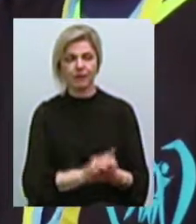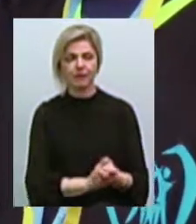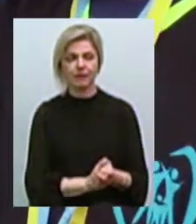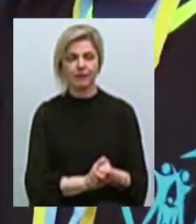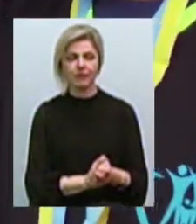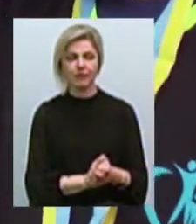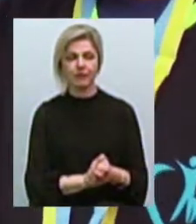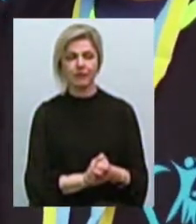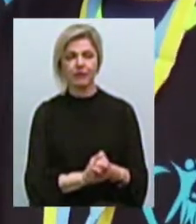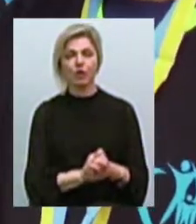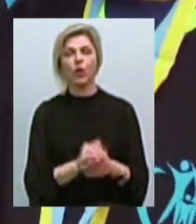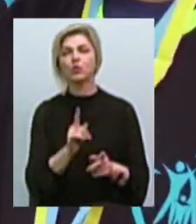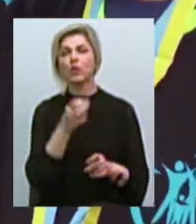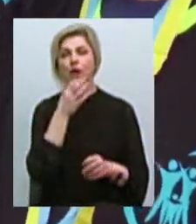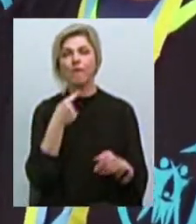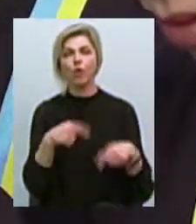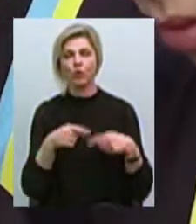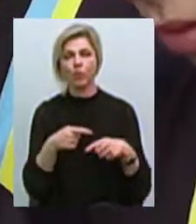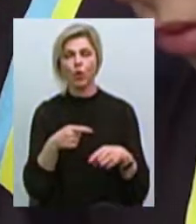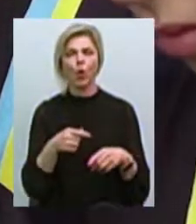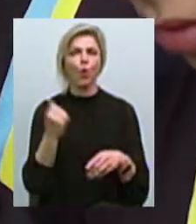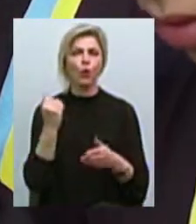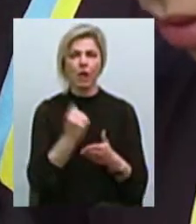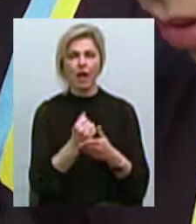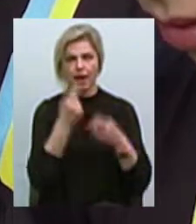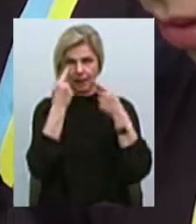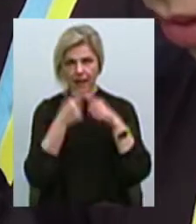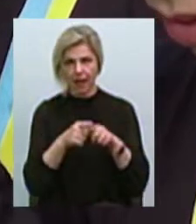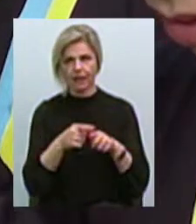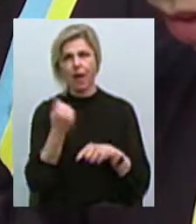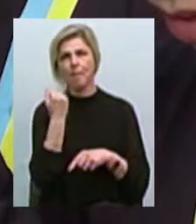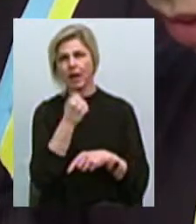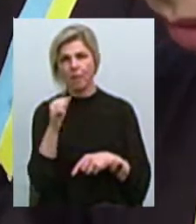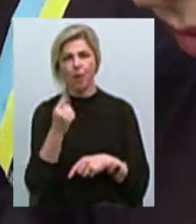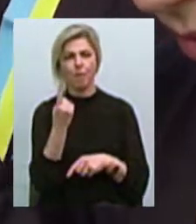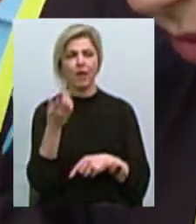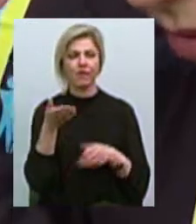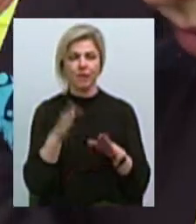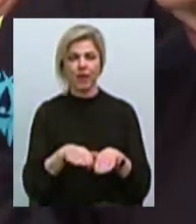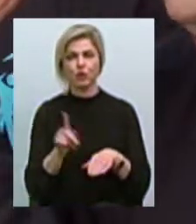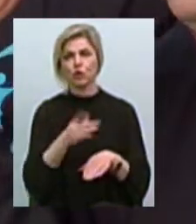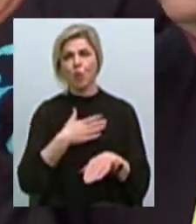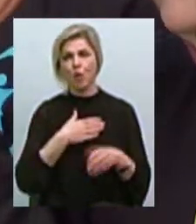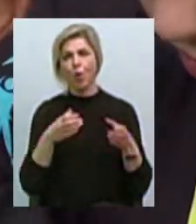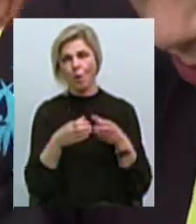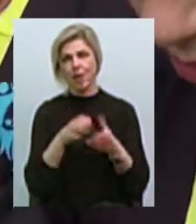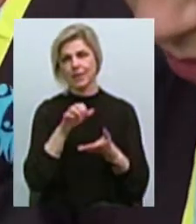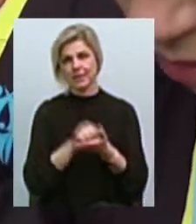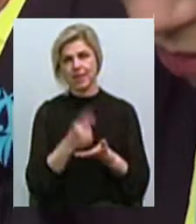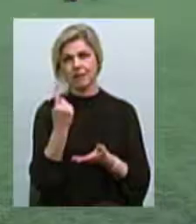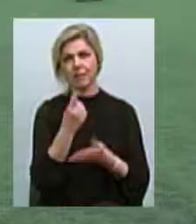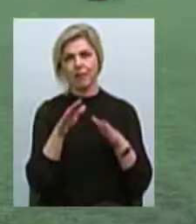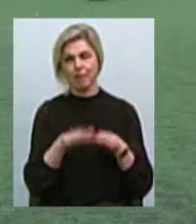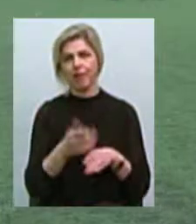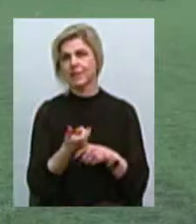Удар, техніка, скорість, перемога, перше місце, що моя команда зайняла перше місце. Оце саме